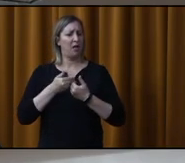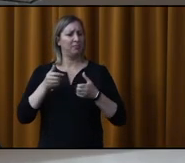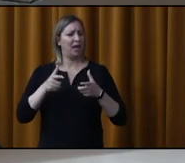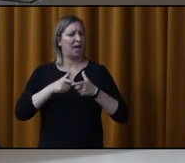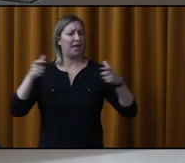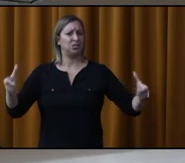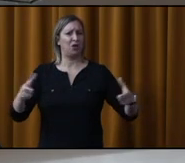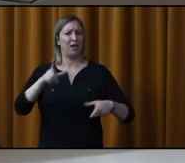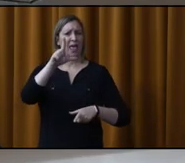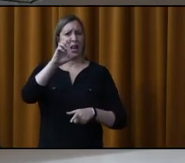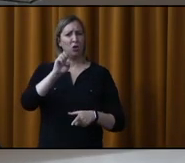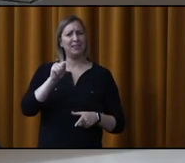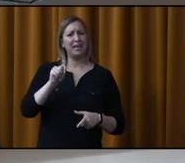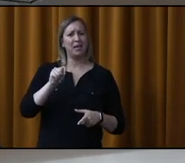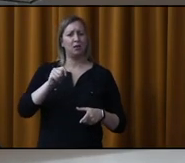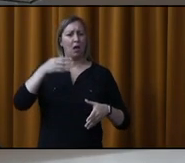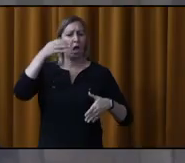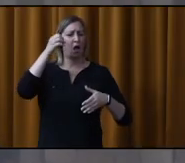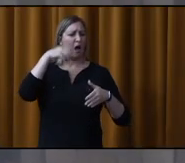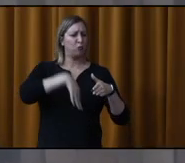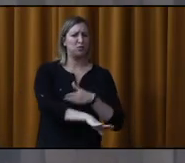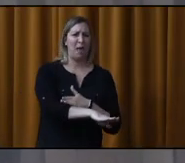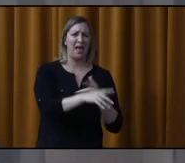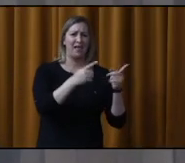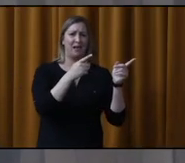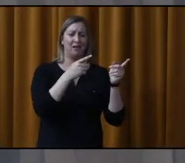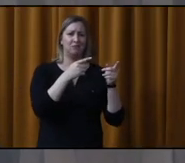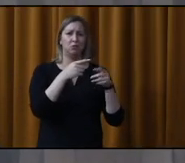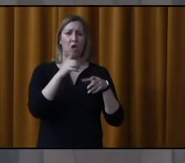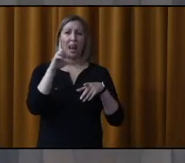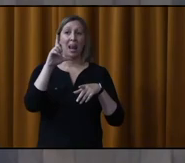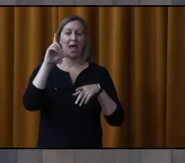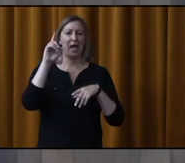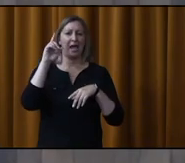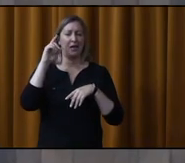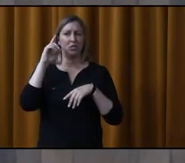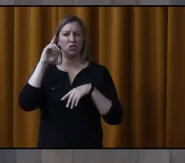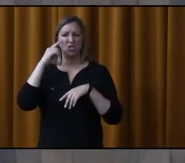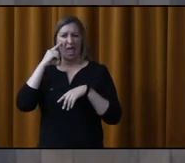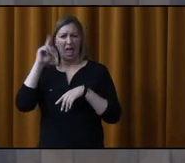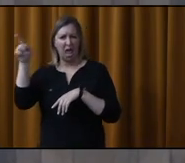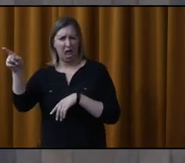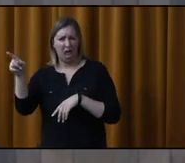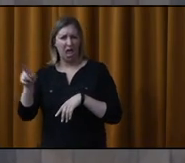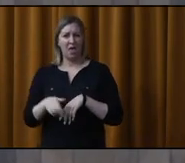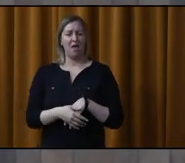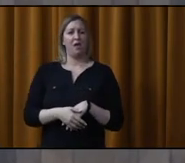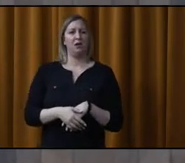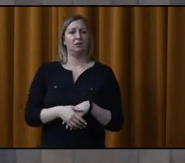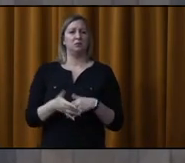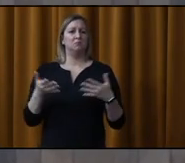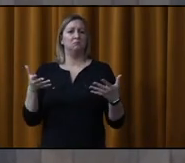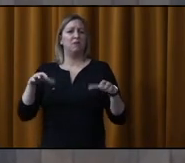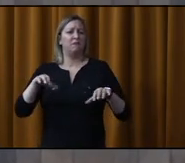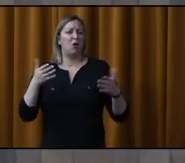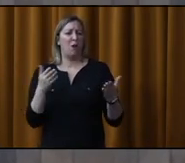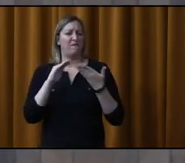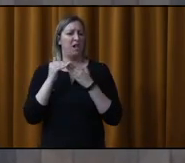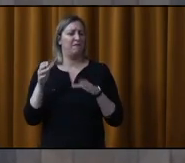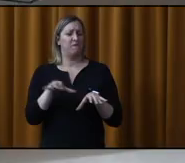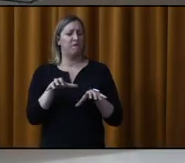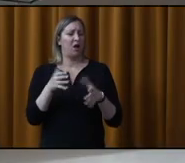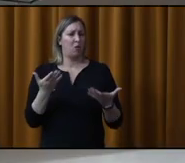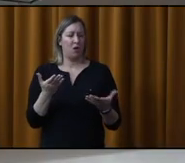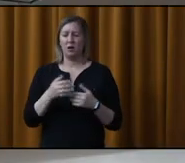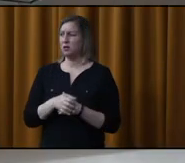L.E.T., lieu d'enfouissement technique de Lacheney? Celui-ci est une nuisance pour les citoyens du quartier de la presqu'île. Donc, je ne pas si, M.